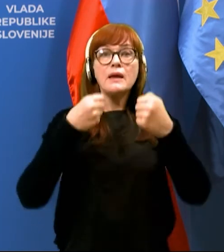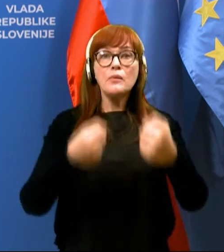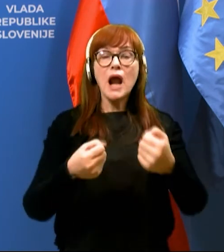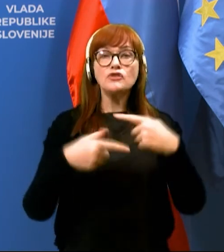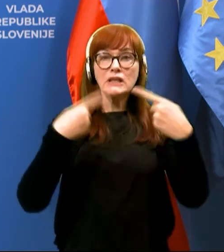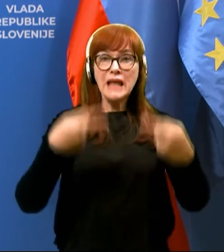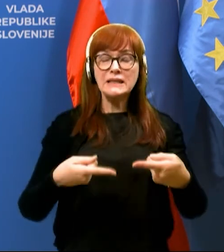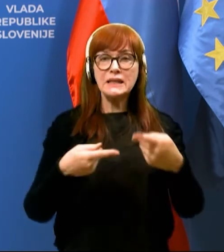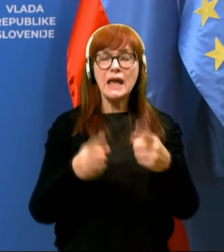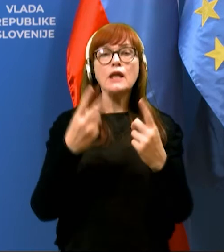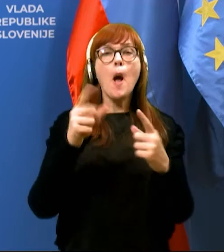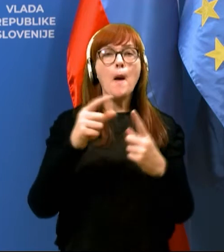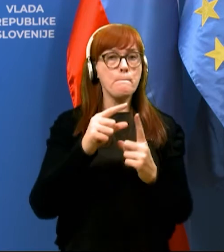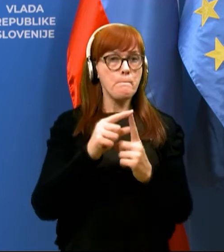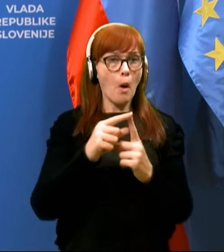POP TV.